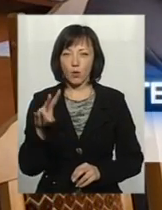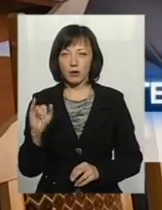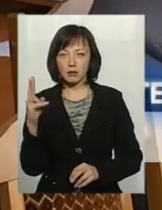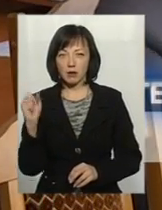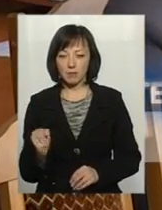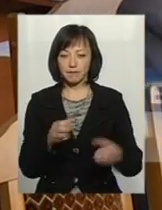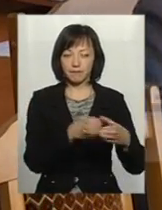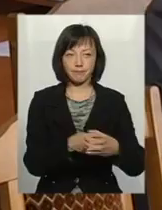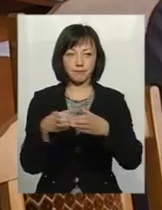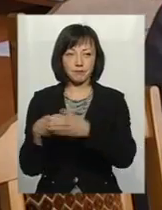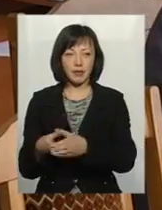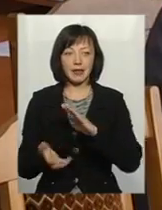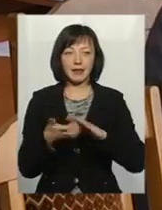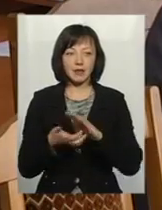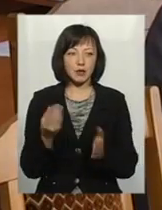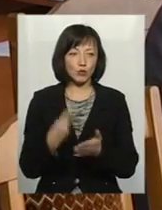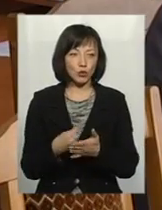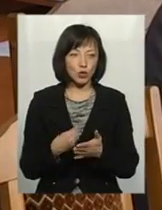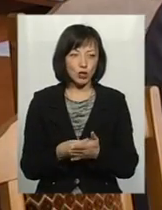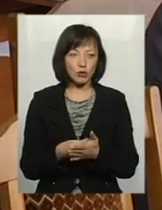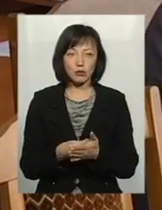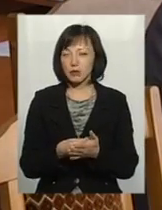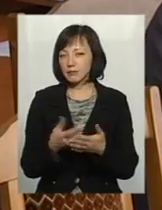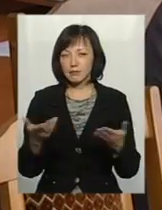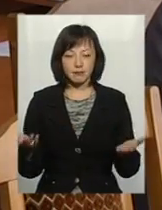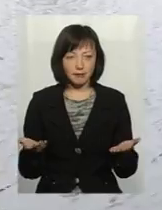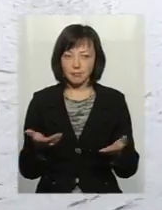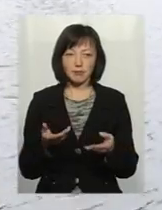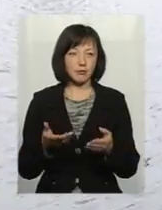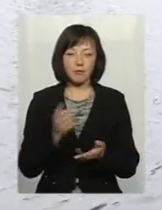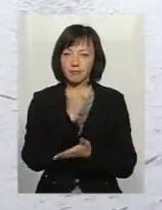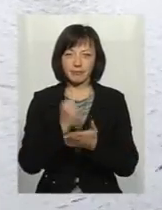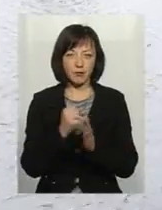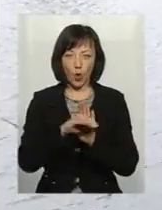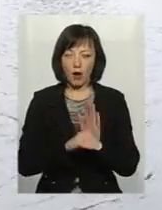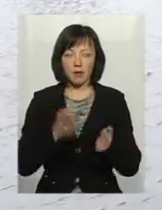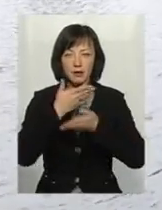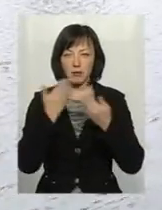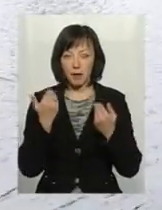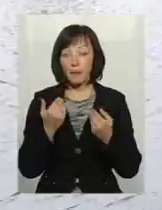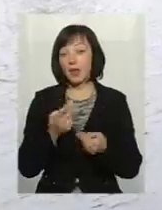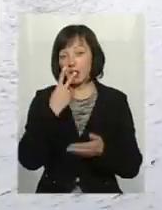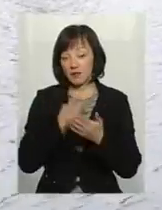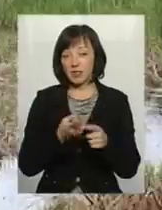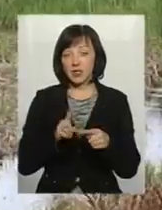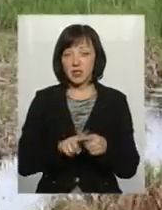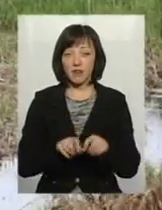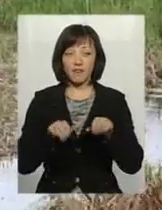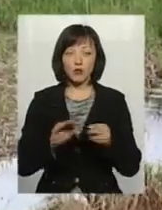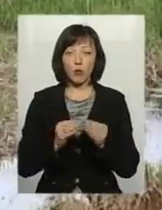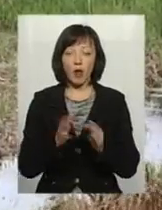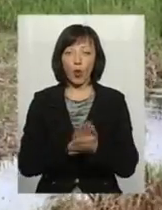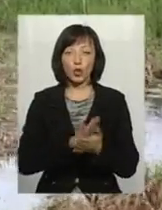колосальний дефіцит бюджету ніяк і не приймали. З огляду на це, вирішення проблеми очистки малих річок